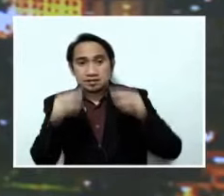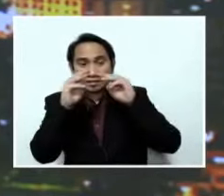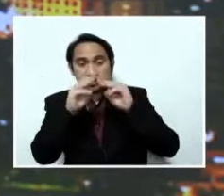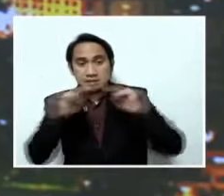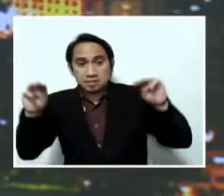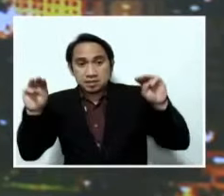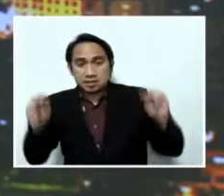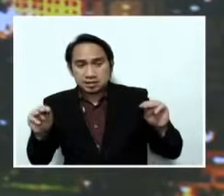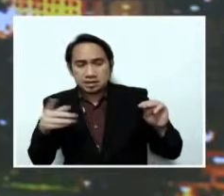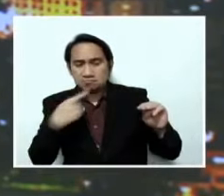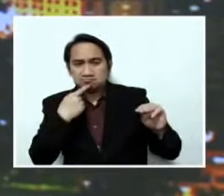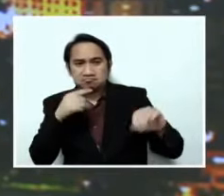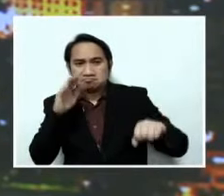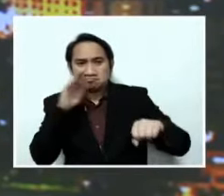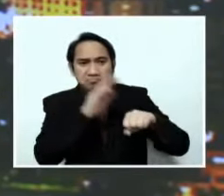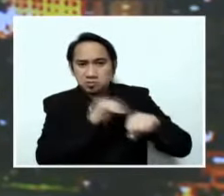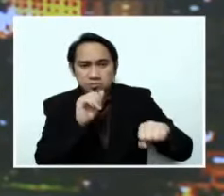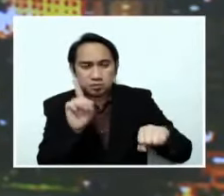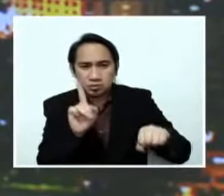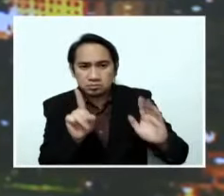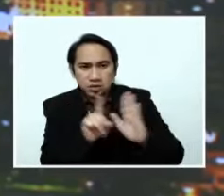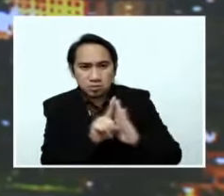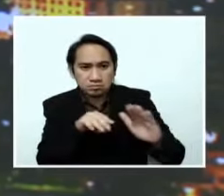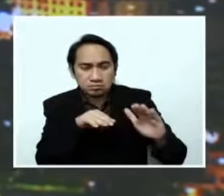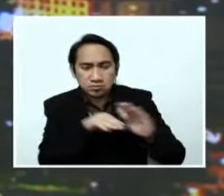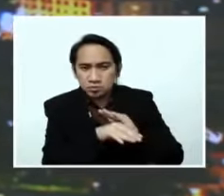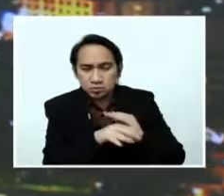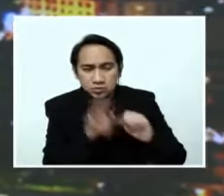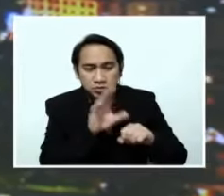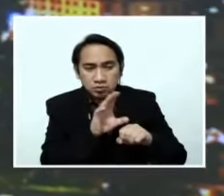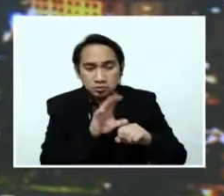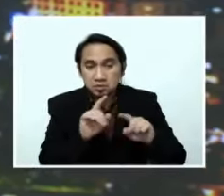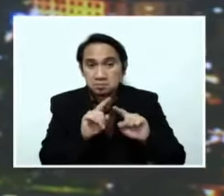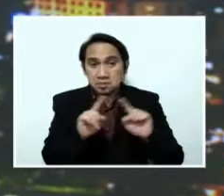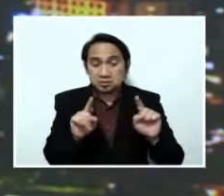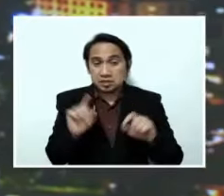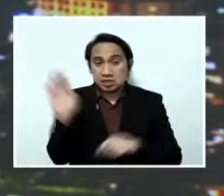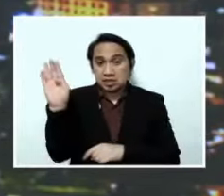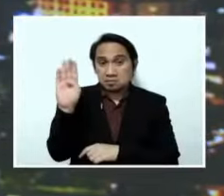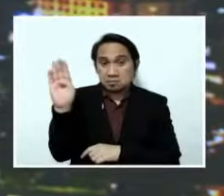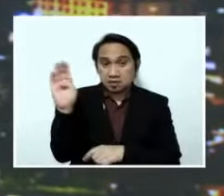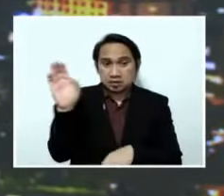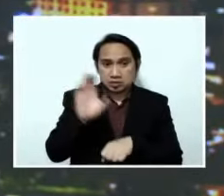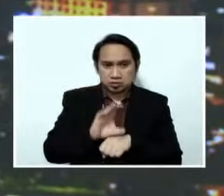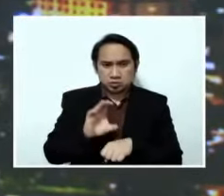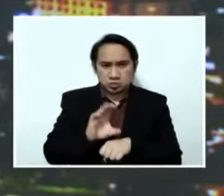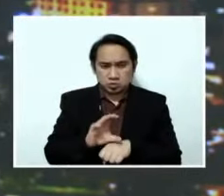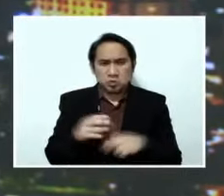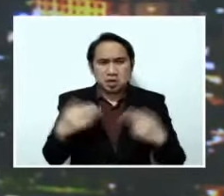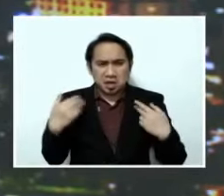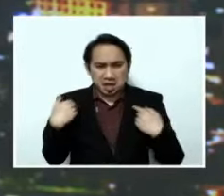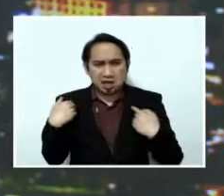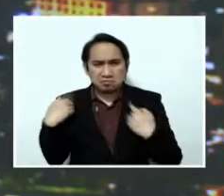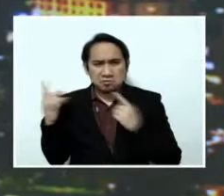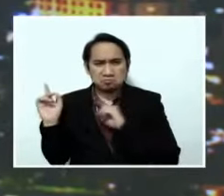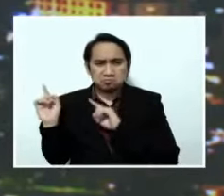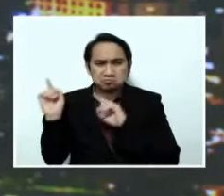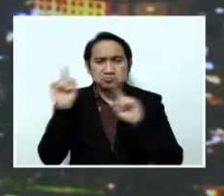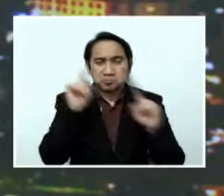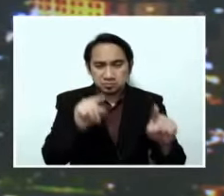simba ang magdaraus ng mass gathering. Samantala sa Baclaran Church, may mga nagpunta rin diboto ngayong araw ng Merkoles.